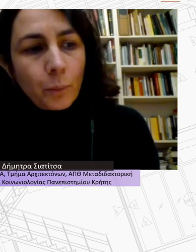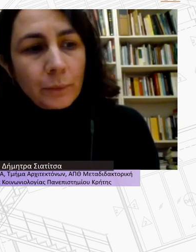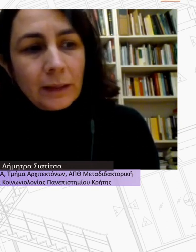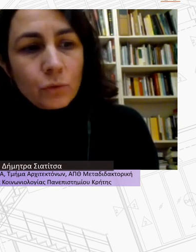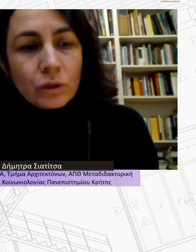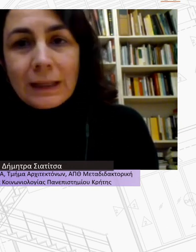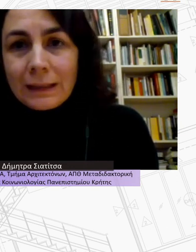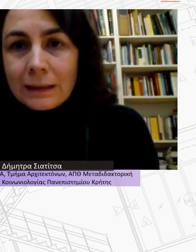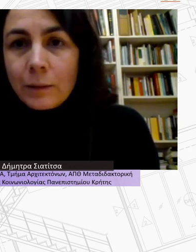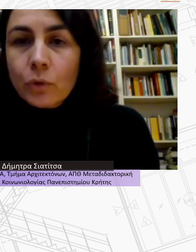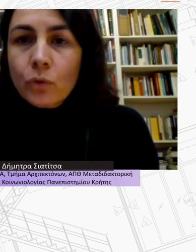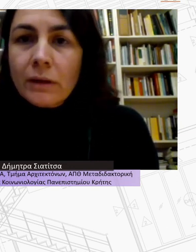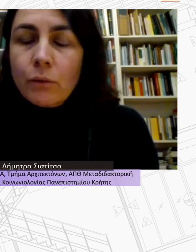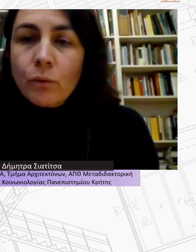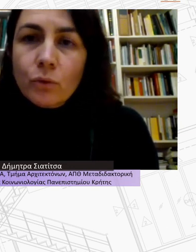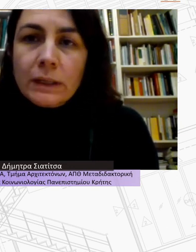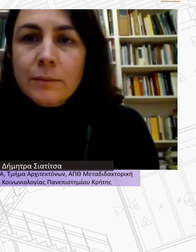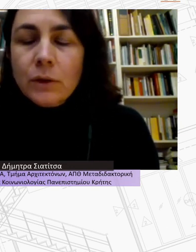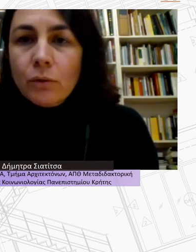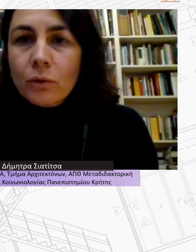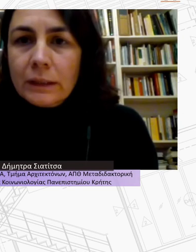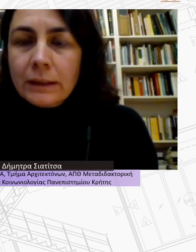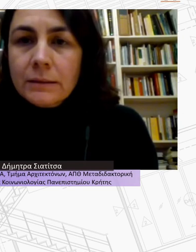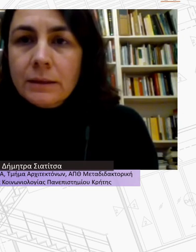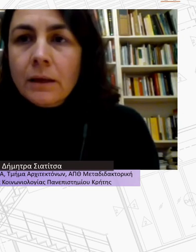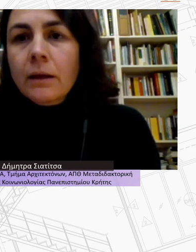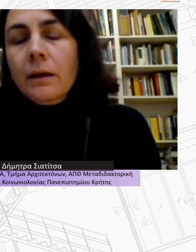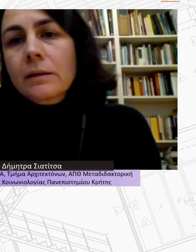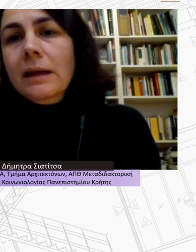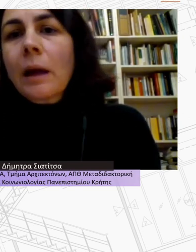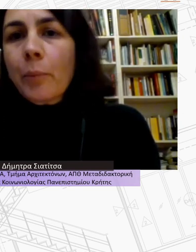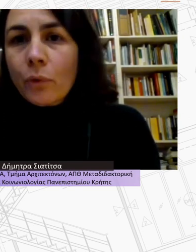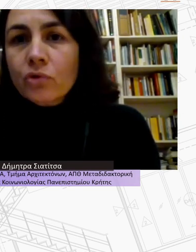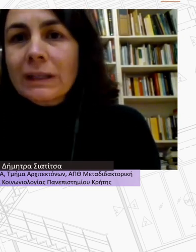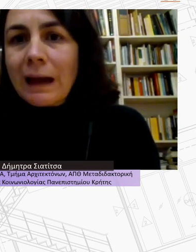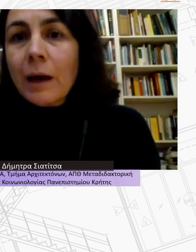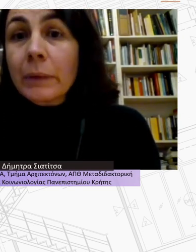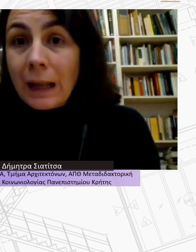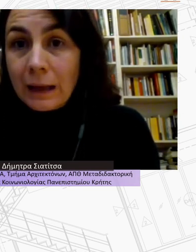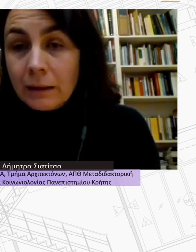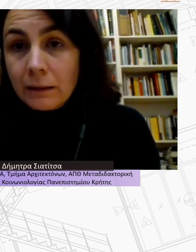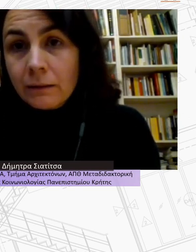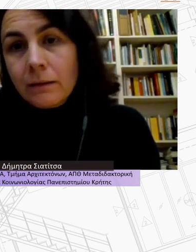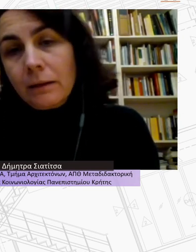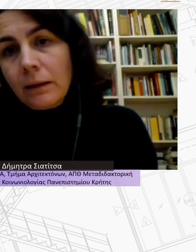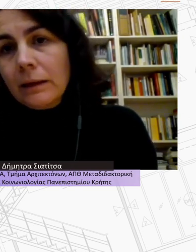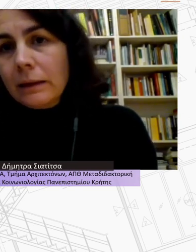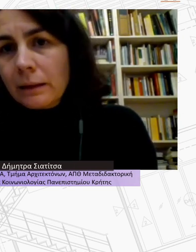τι είδους κίνητρα μπορούν να δοθούν σε μικροϊδιοκτήτες σε ανταπόδοση για χαμηλά